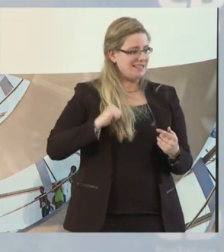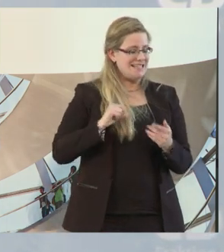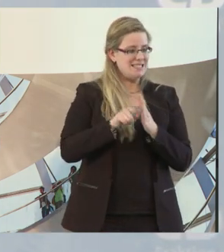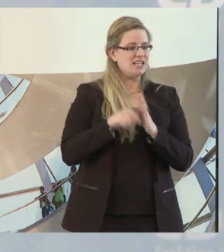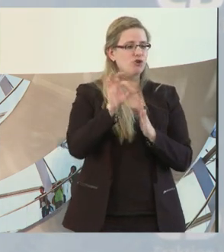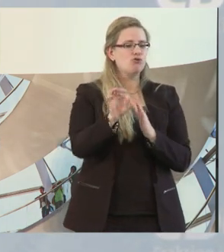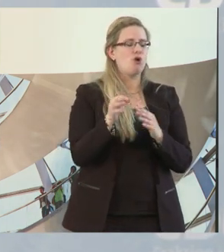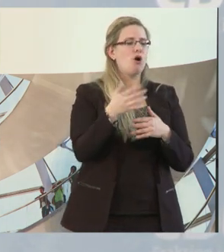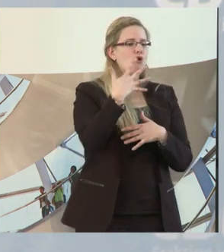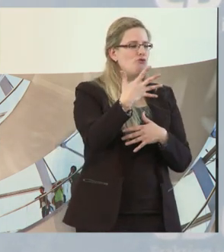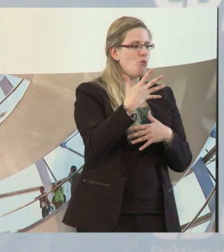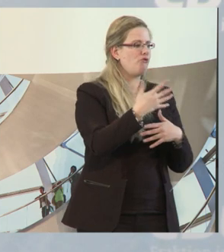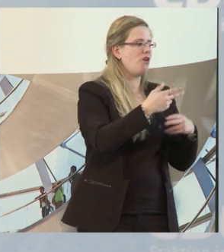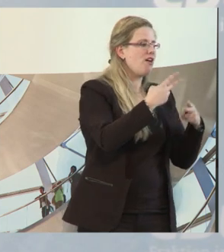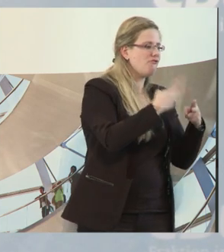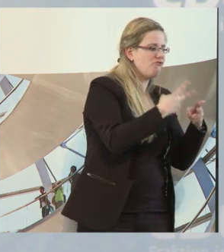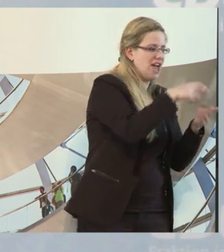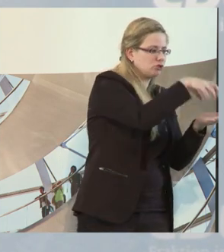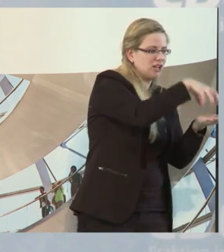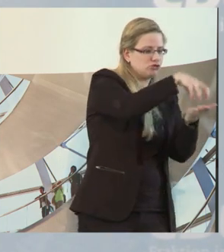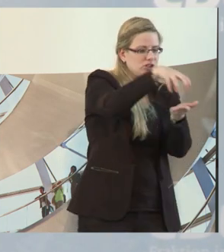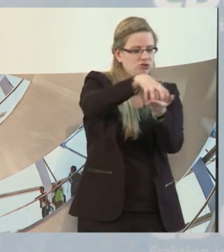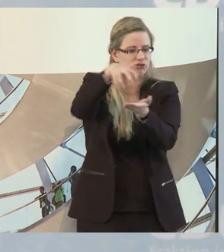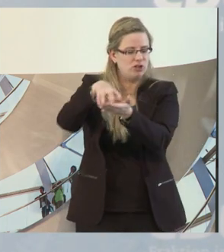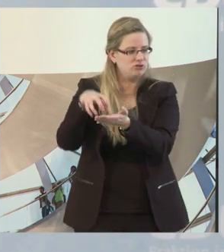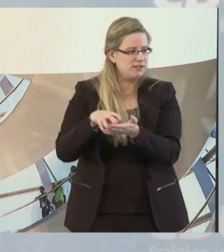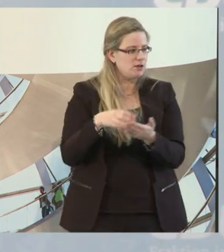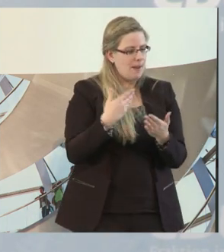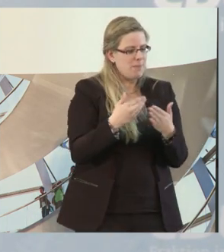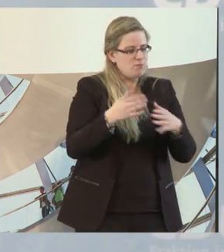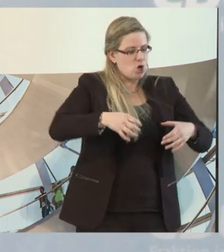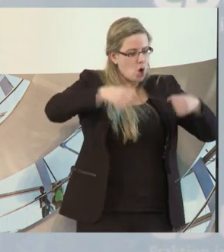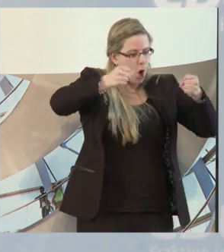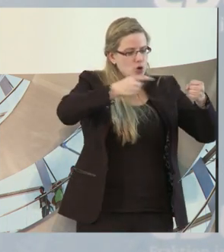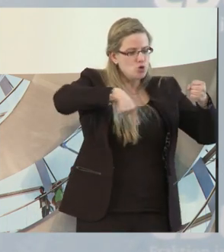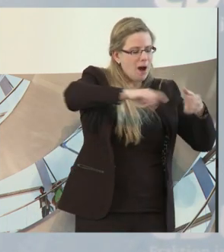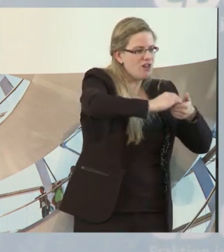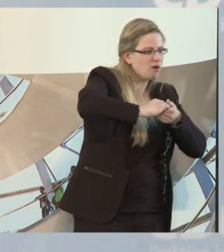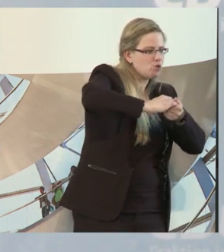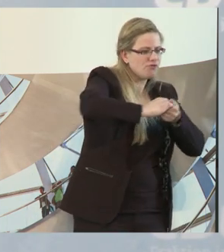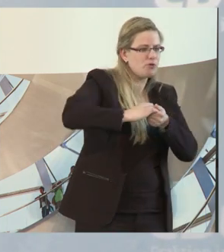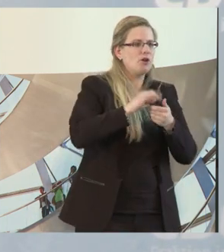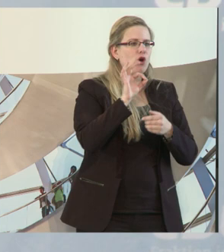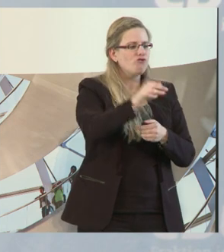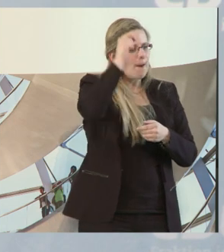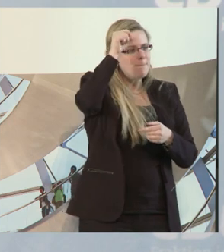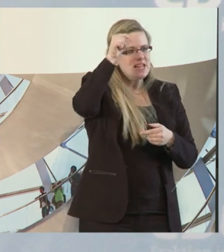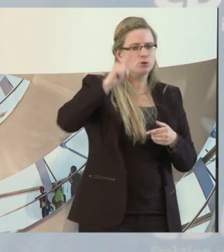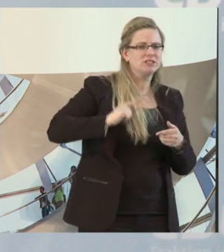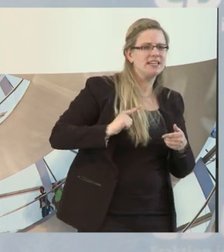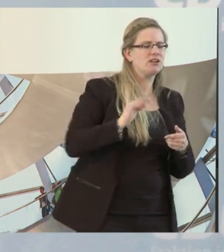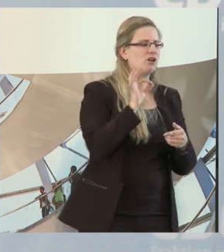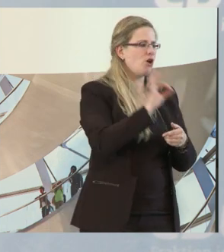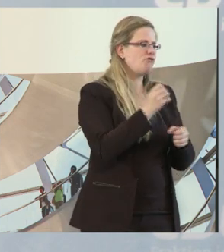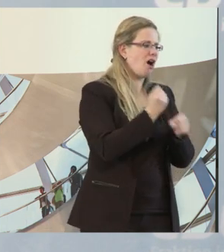Ich glaube, es geht im Verbund. Also wenn man sich das so in Großraum Köln anguckt, wir arbeiten für Bildungsträger, wir arbeiten für das Integrationsamt, die